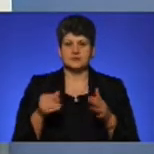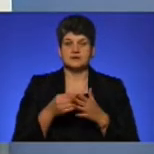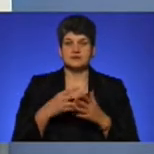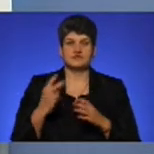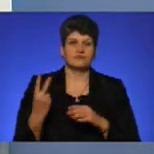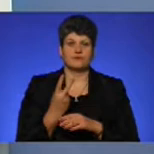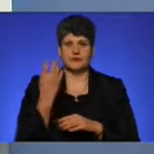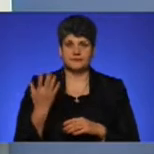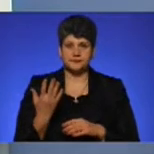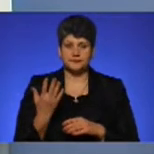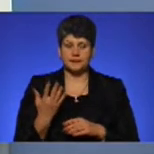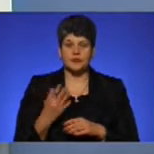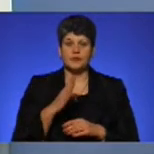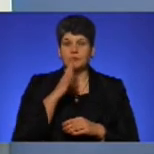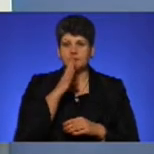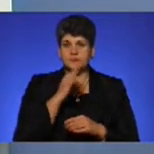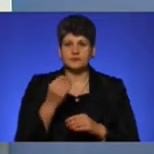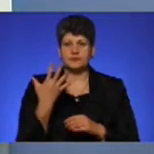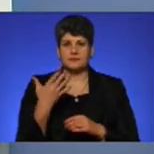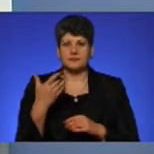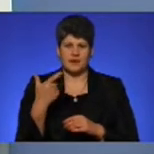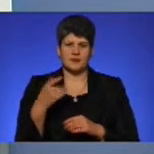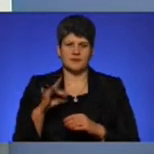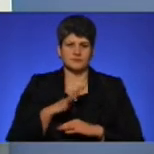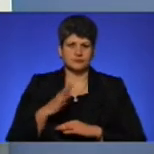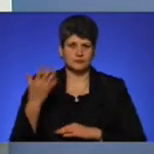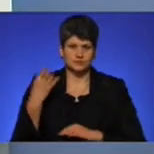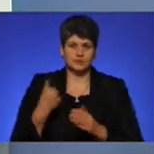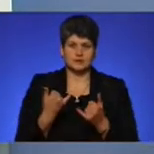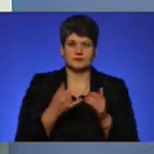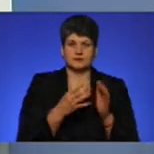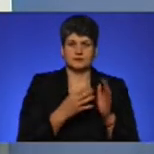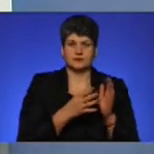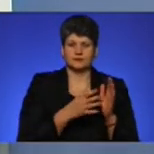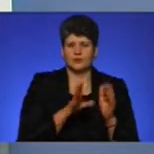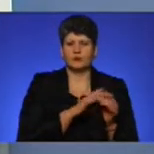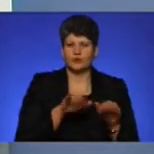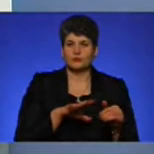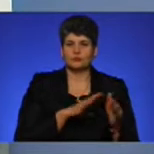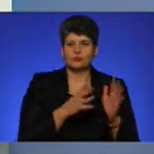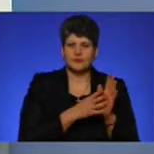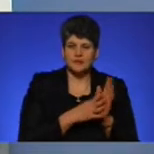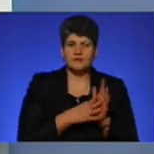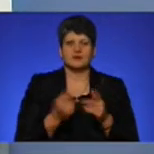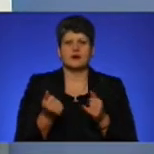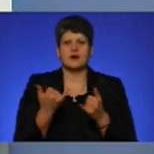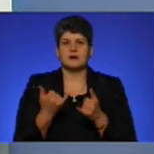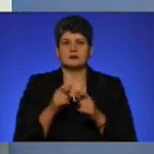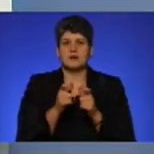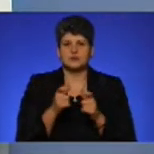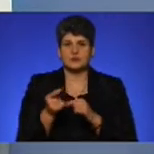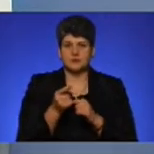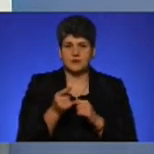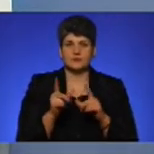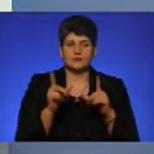вдвічі. В маршрутному таксі від 5 гривень до 9, а в тролейбусі від 4 до 8. Проте з карткою Тернополянина та проїзним квитком